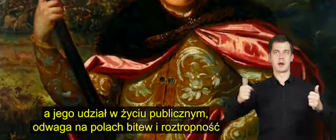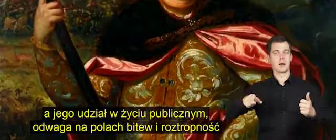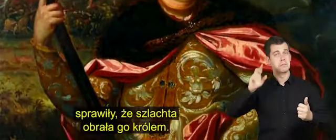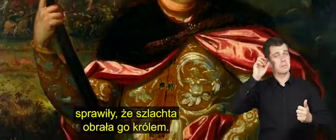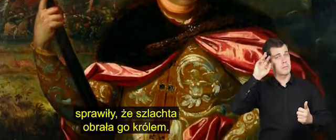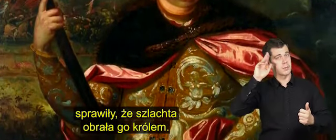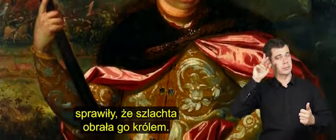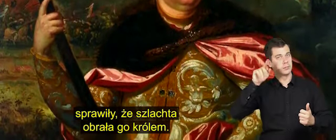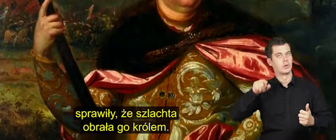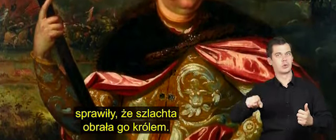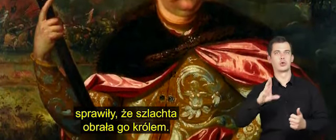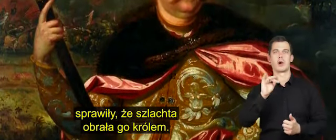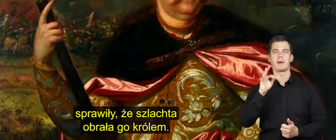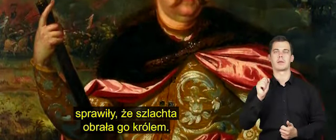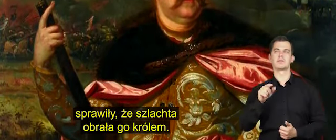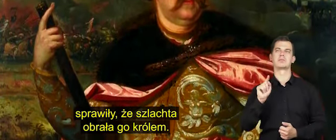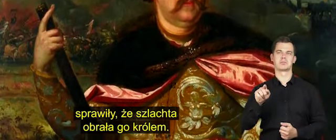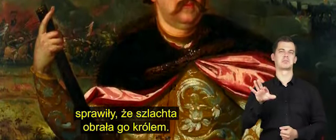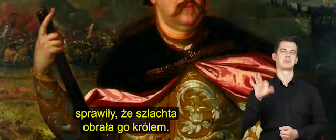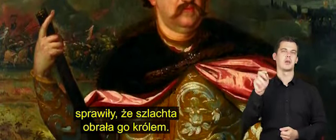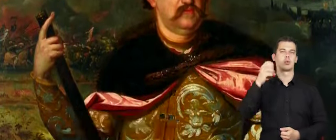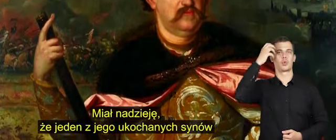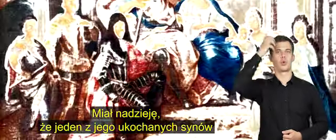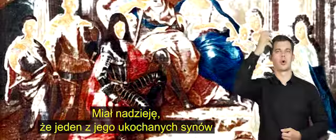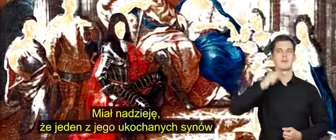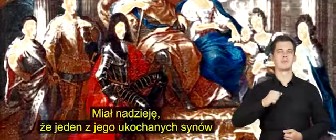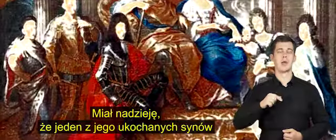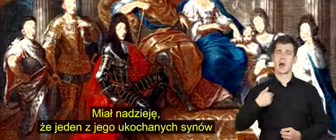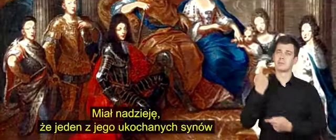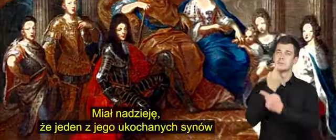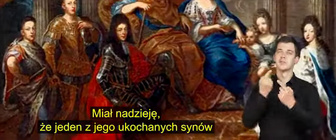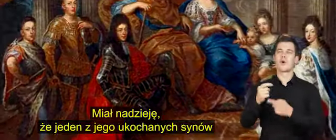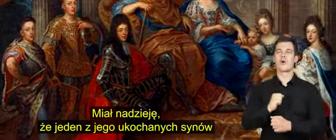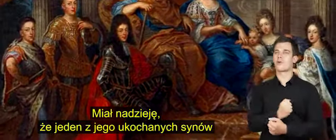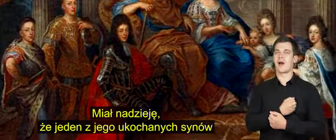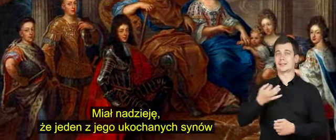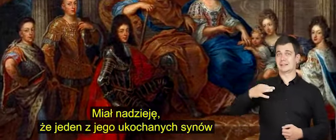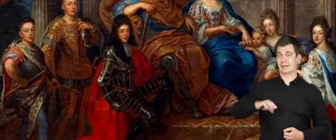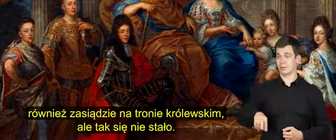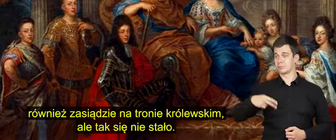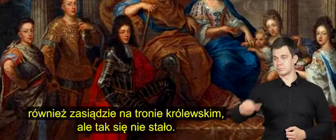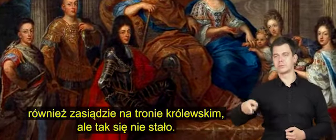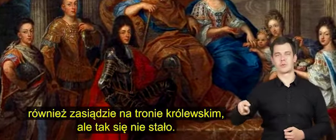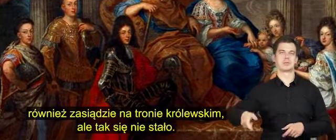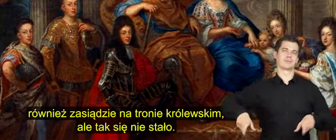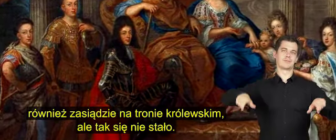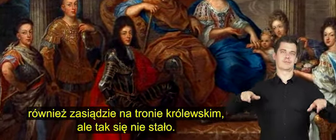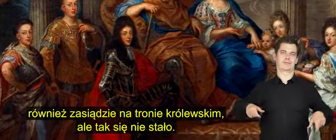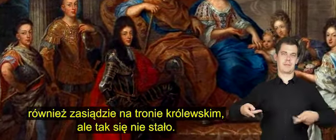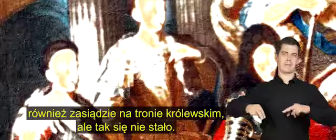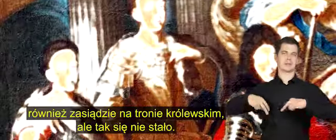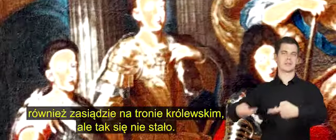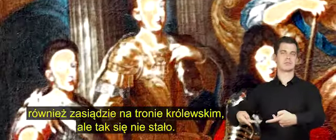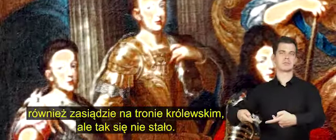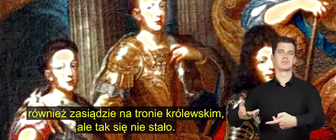roztropność sprawiły, że szlachta obrała go królem. Miał nadzieję, że jeden z jego ukochanych synów również zasiądzie na tronie